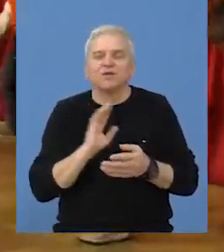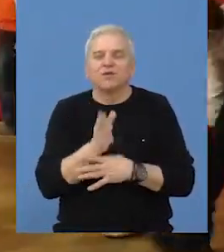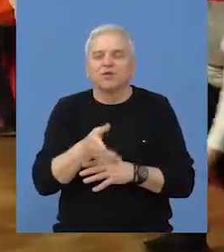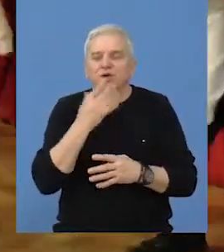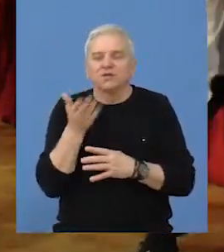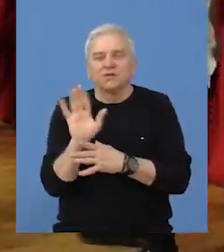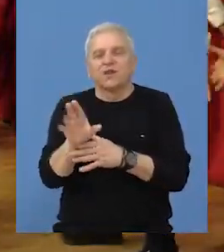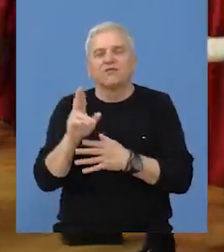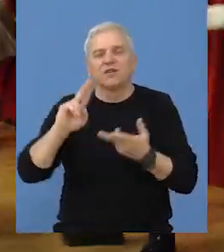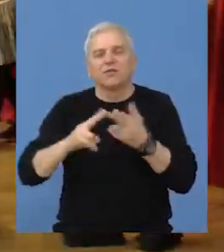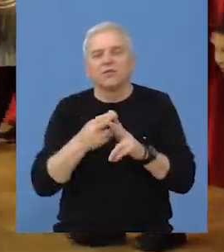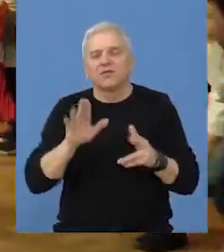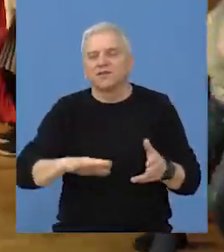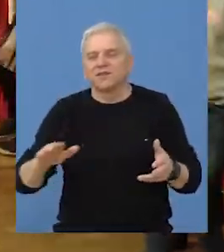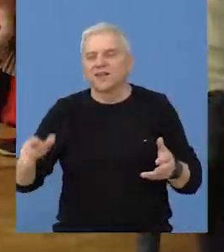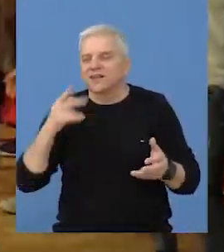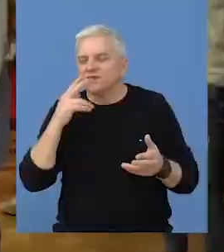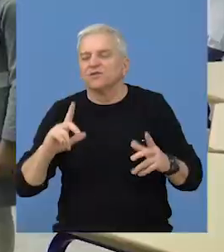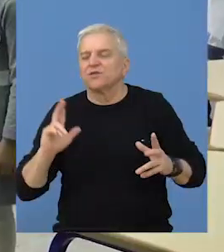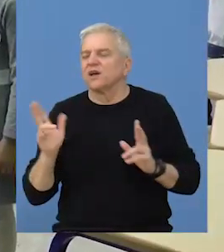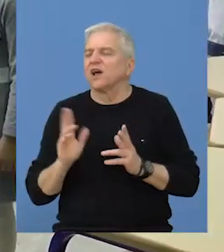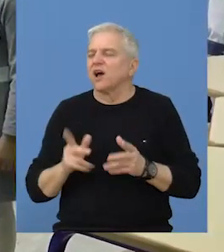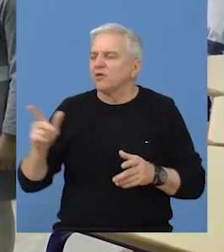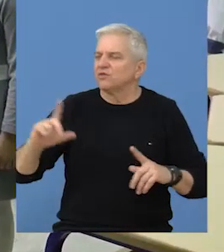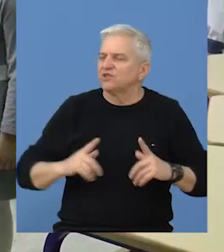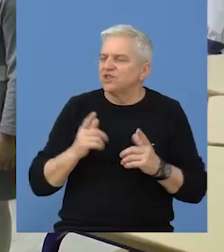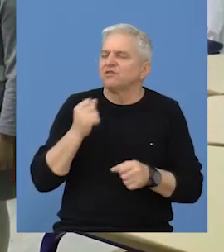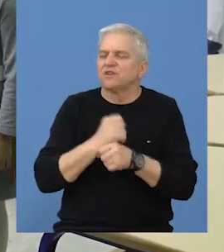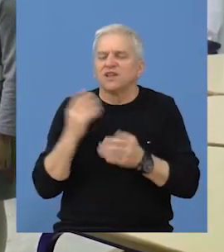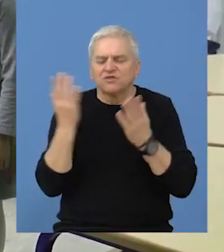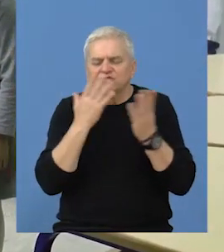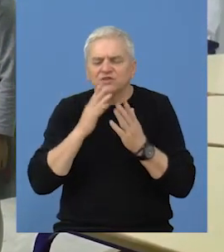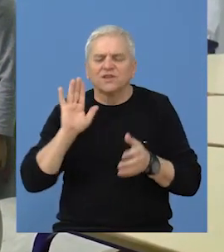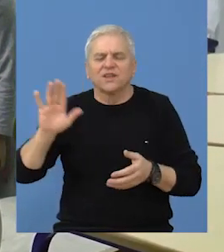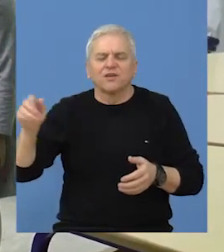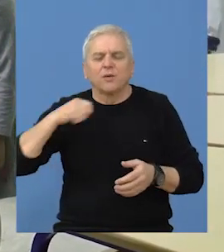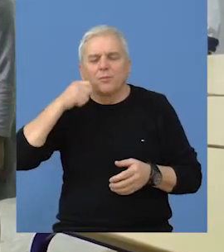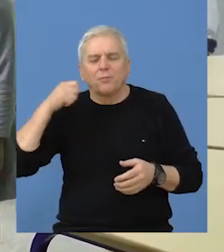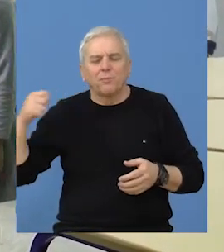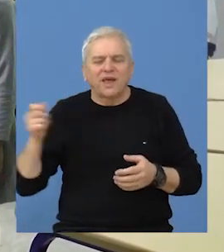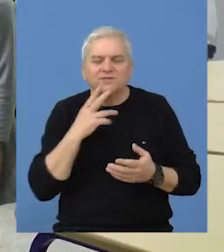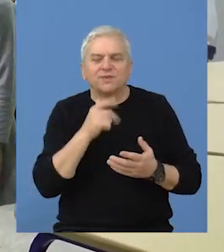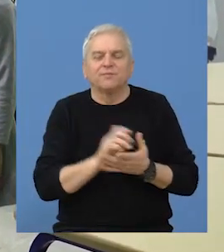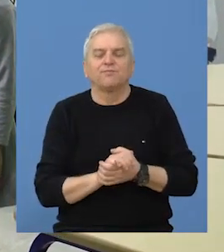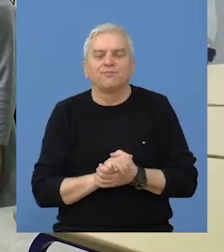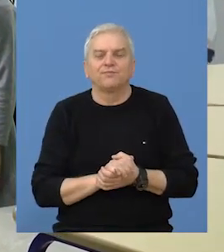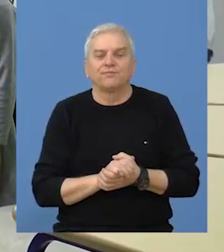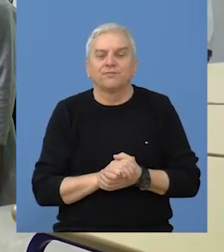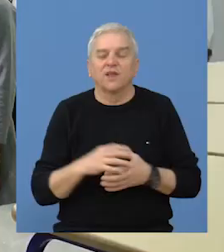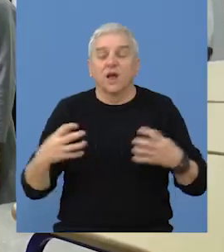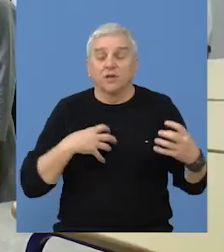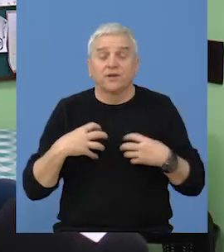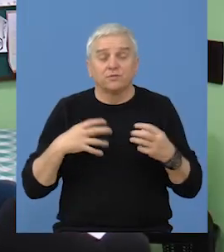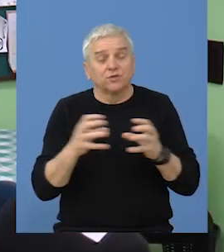kroz prezentacije upoznavali decu sa njegovim životom, radom, čitali njegove pesme i